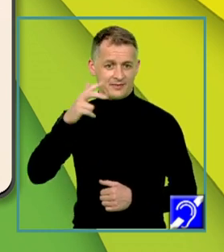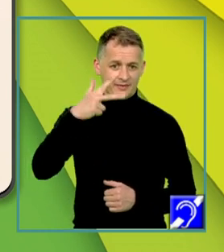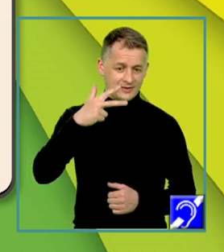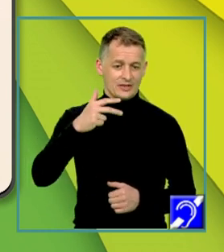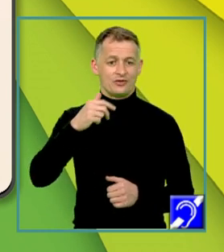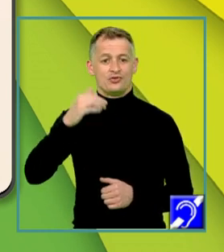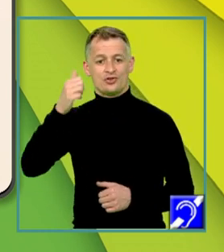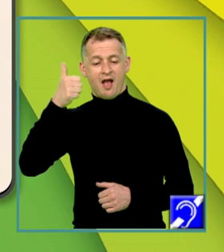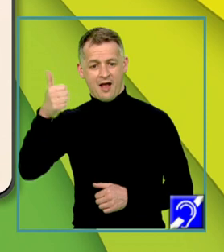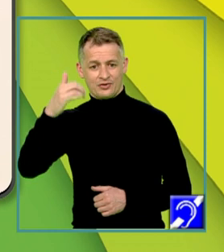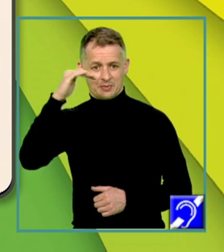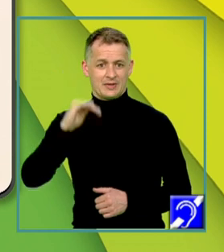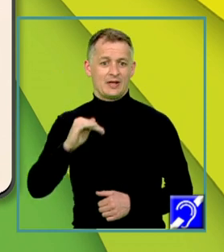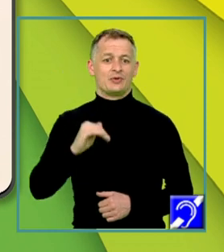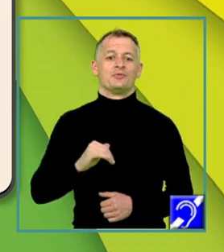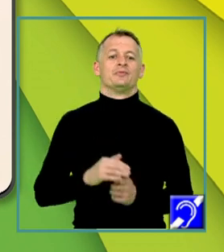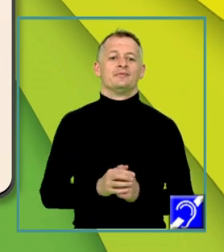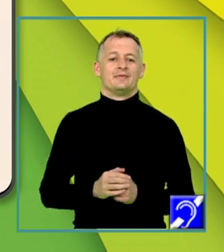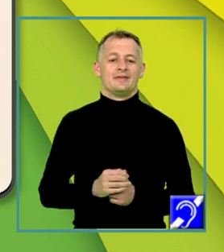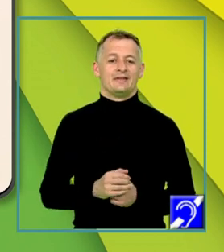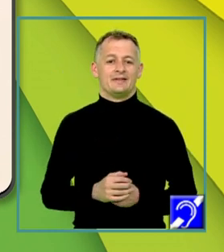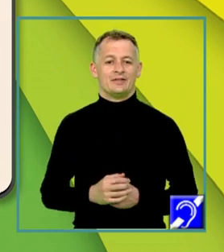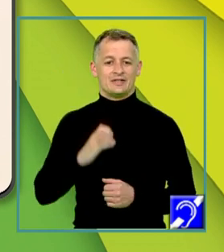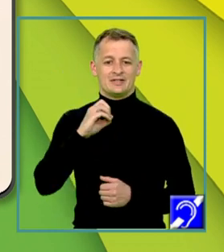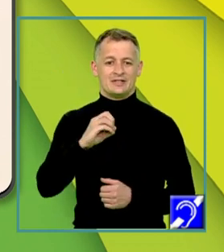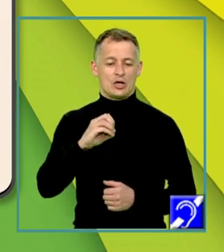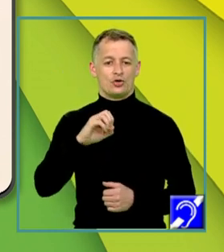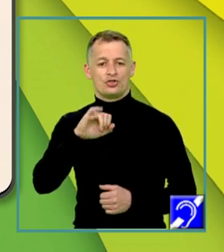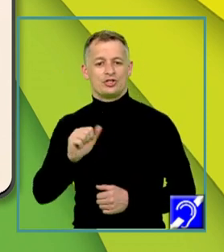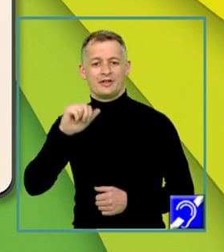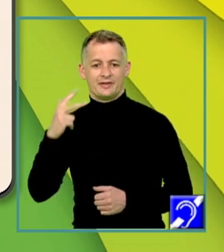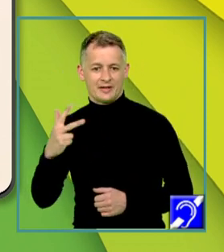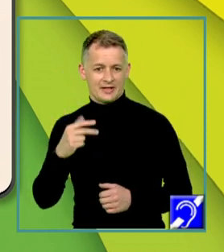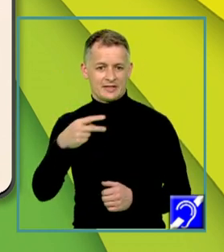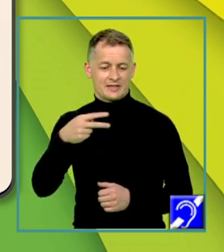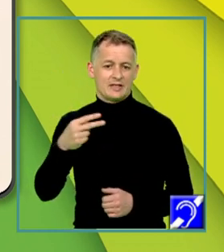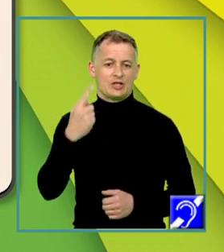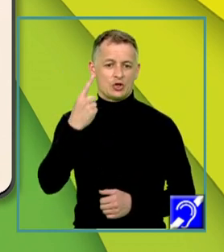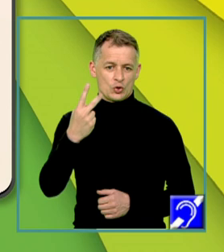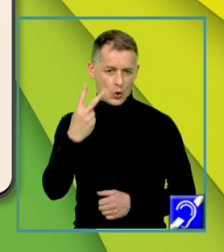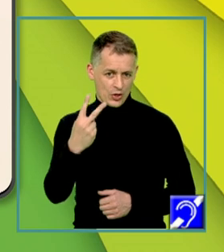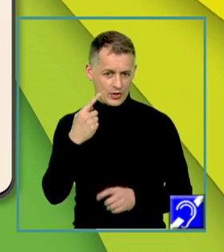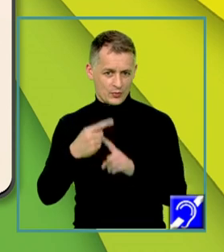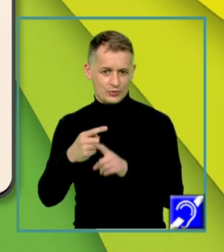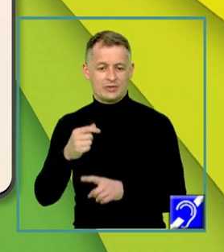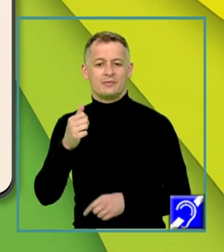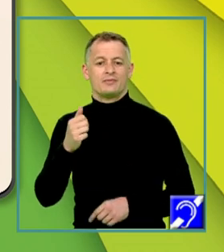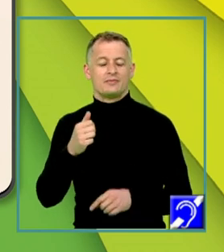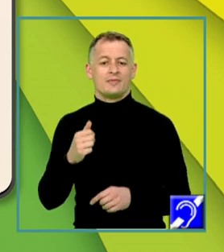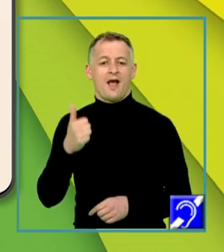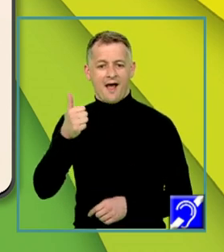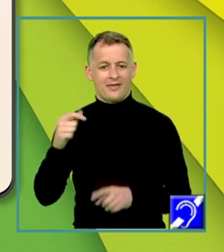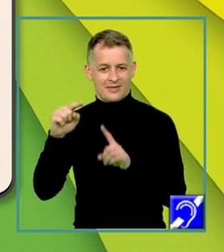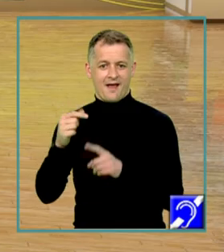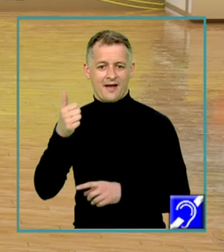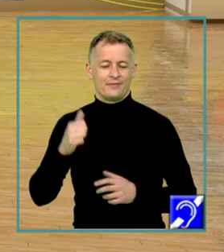3 și A și pe linia a doua elementele 0 și 3, adică egal cu 2 în mulțicul matricea A